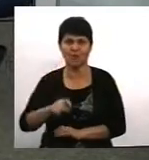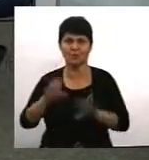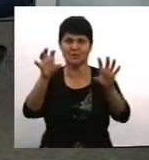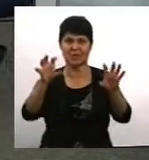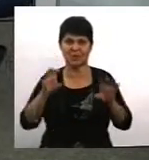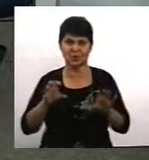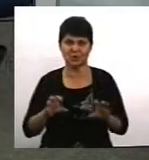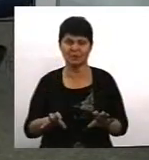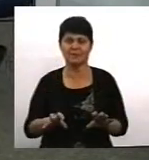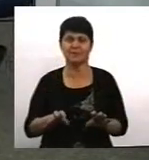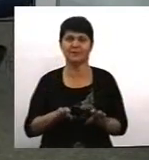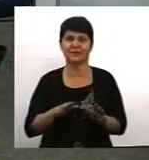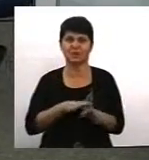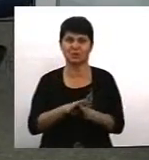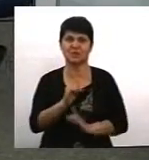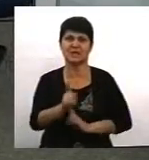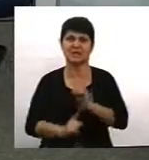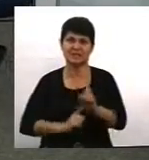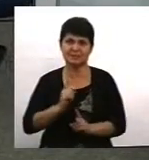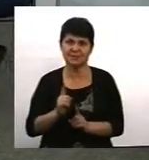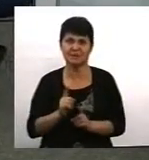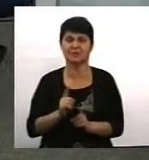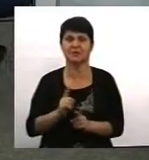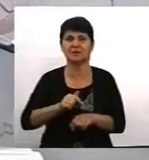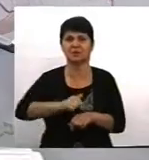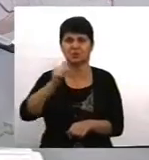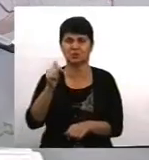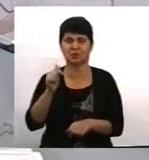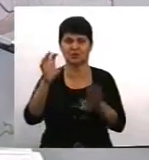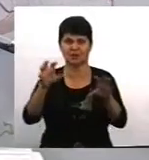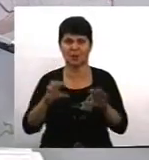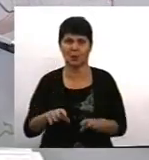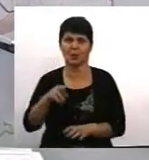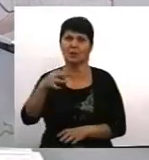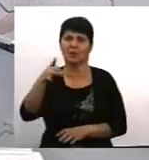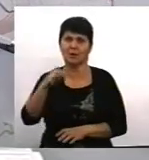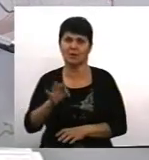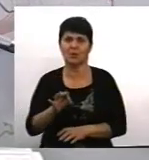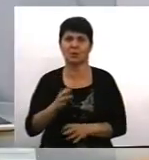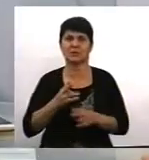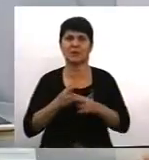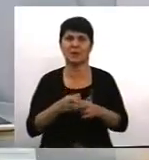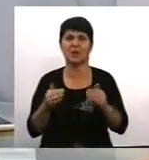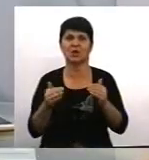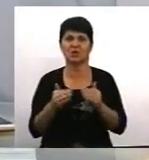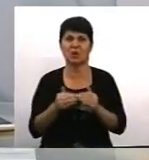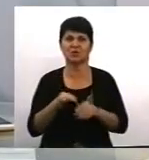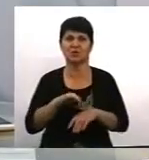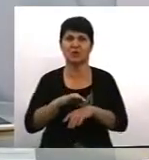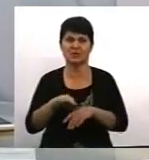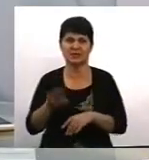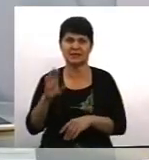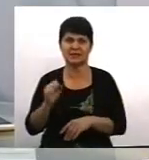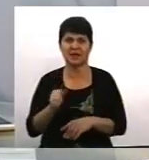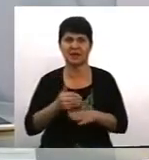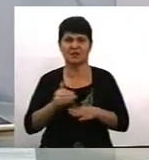відбулися зміни. Зокрема, це стосується закону про запобігання домашньому насилю. Частина змін